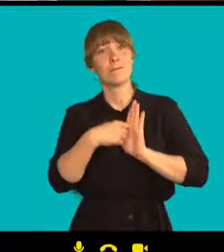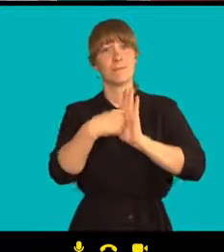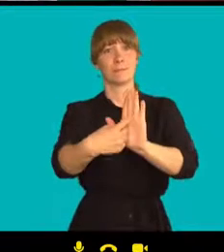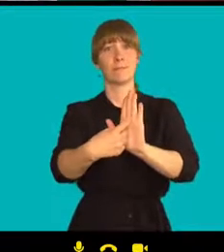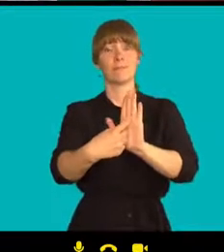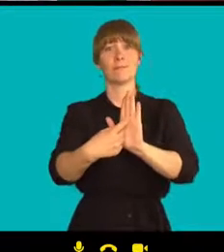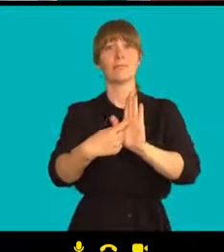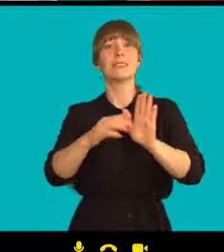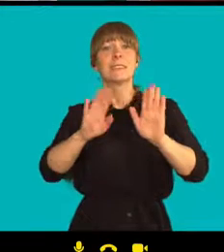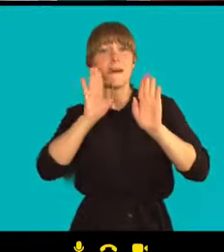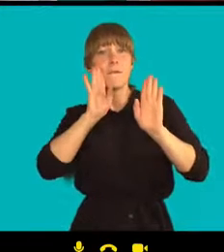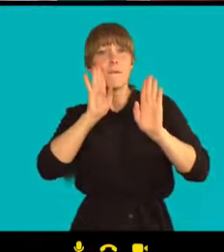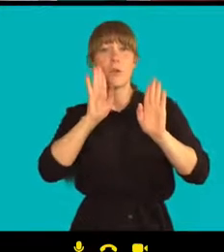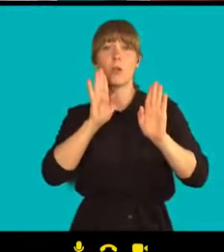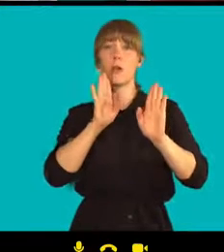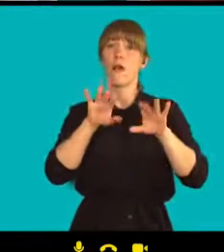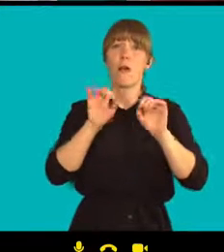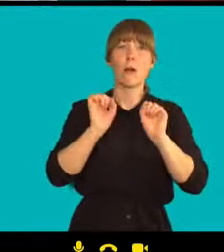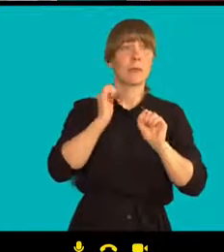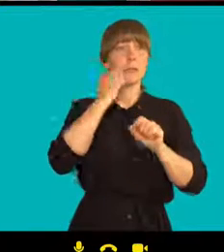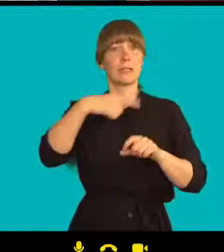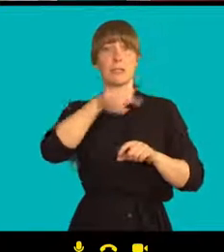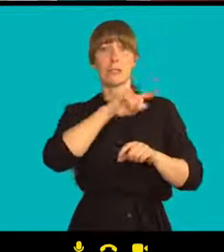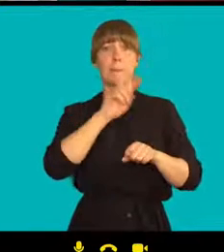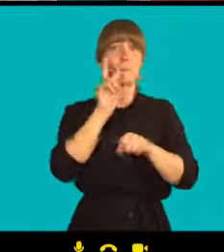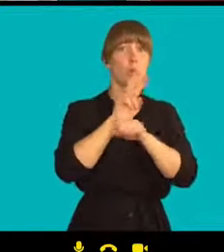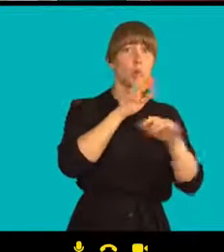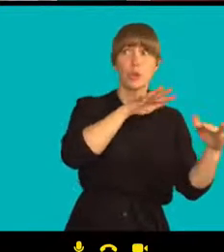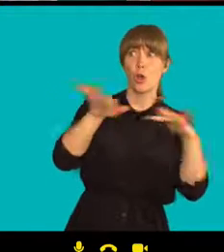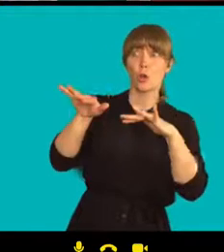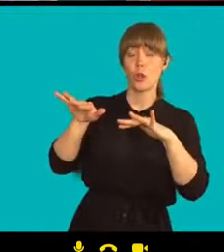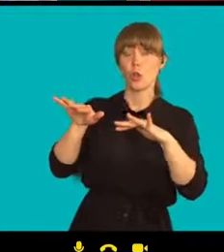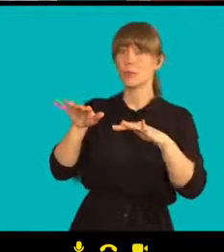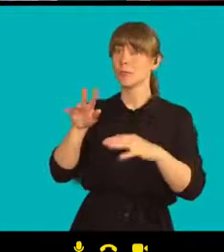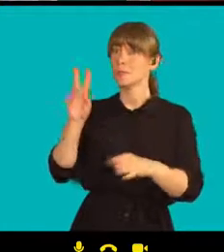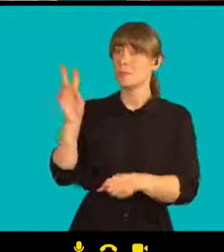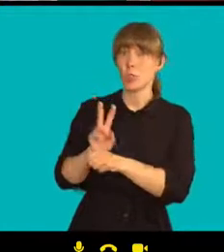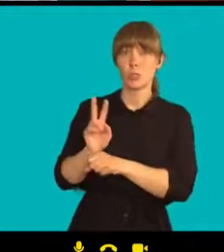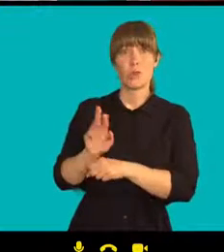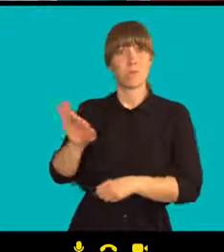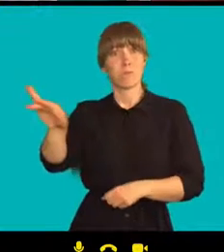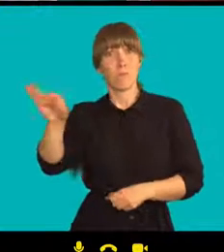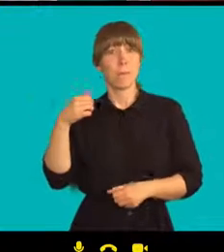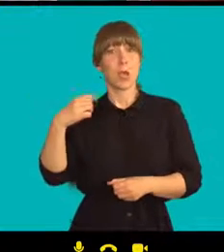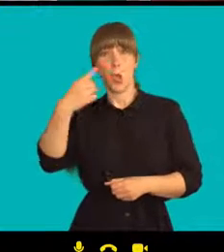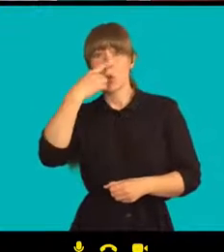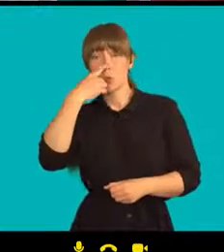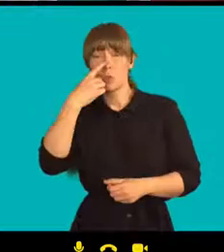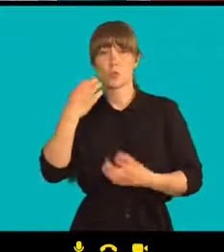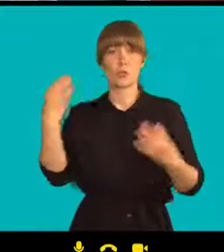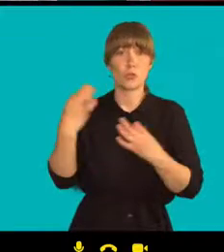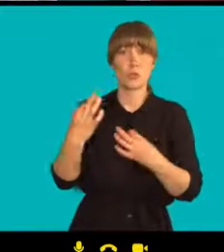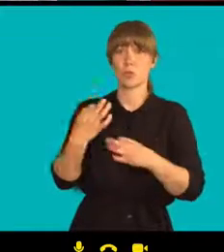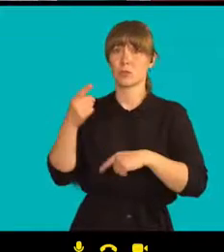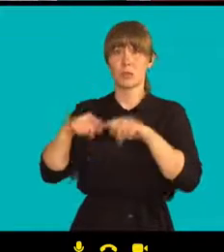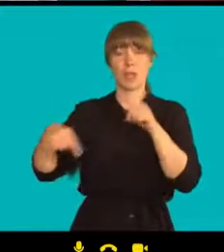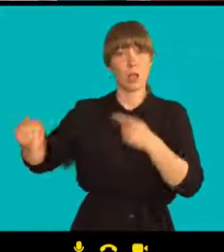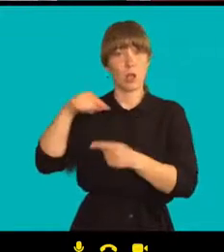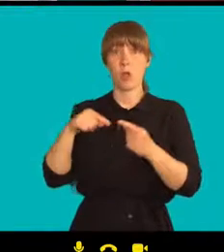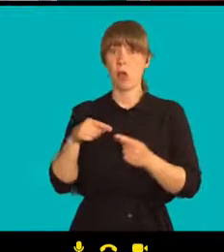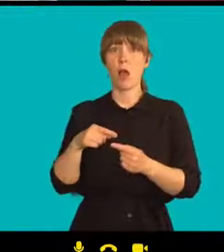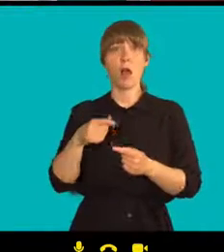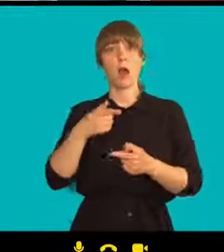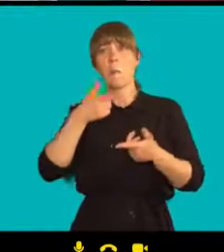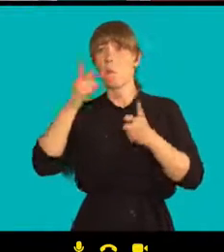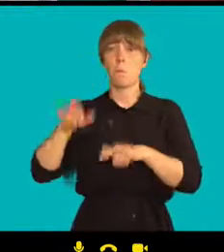který má k tím přitáhnout pozornost pod samým světě a říct, ne přestávajte sledovat tuto zemi.